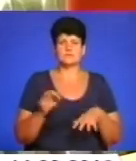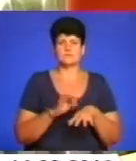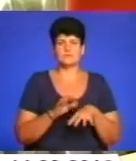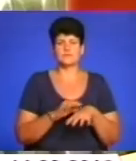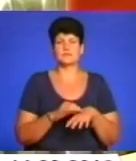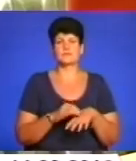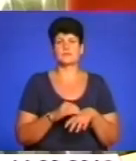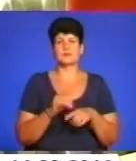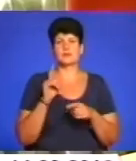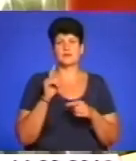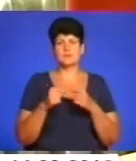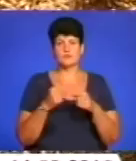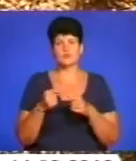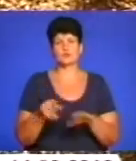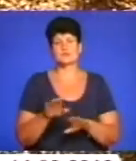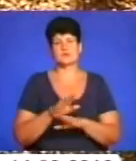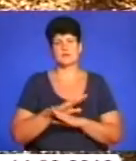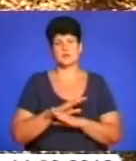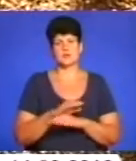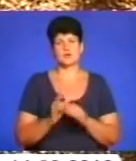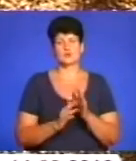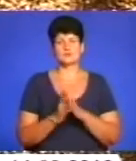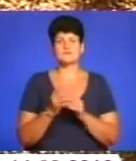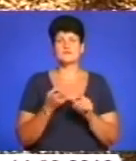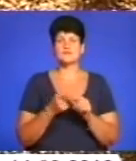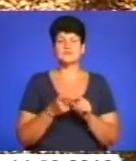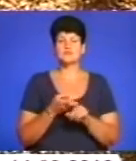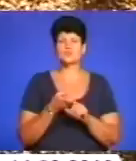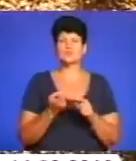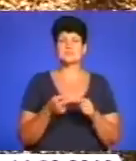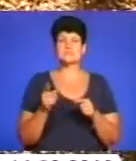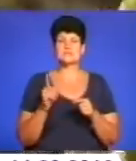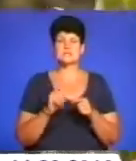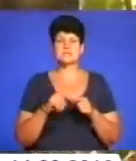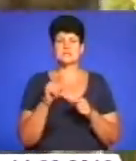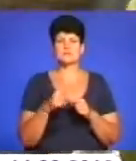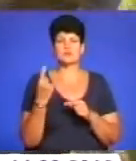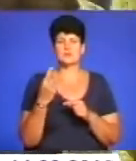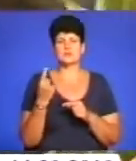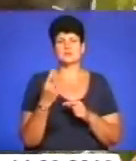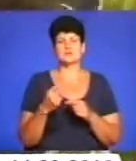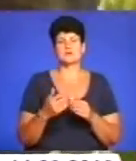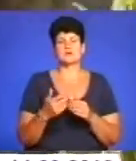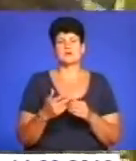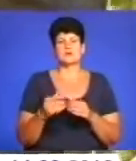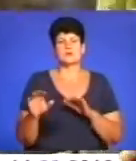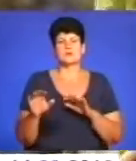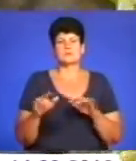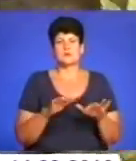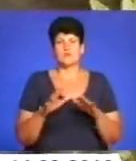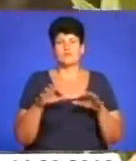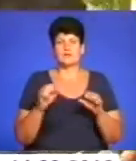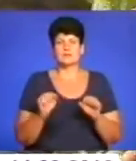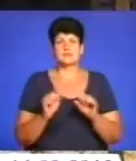навіть до загибелі рослин. В рамках проведення заходів з озеленення міста одним із кроків влади є висадження стійкого виду